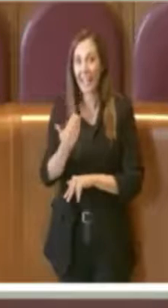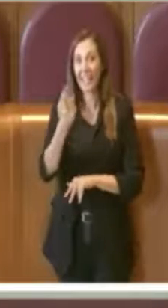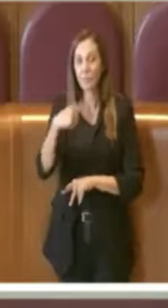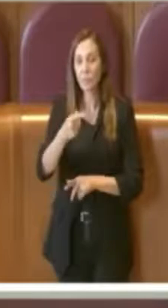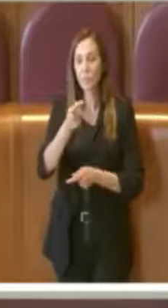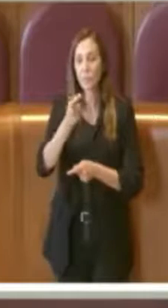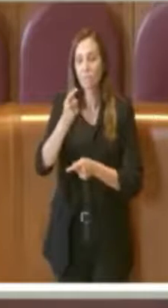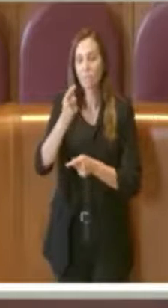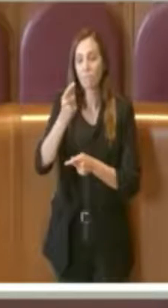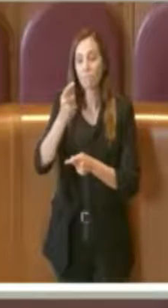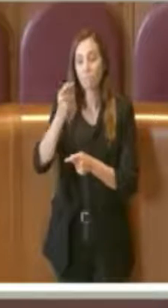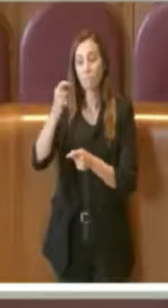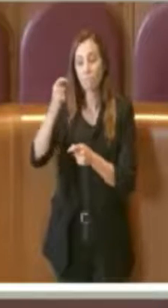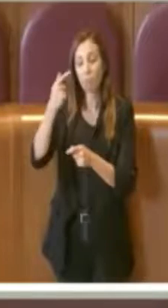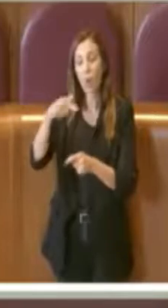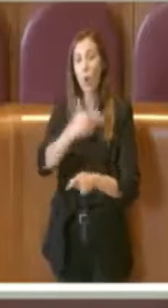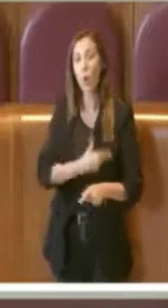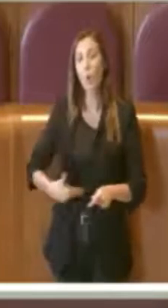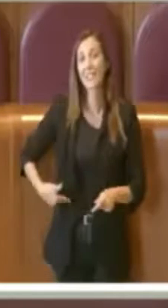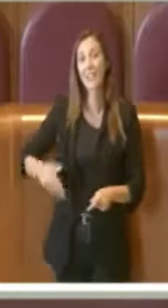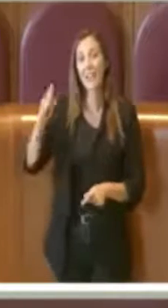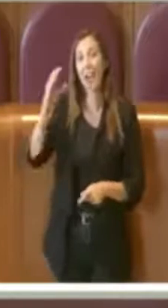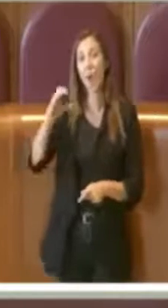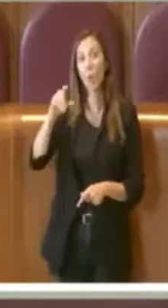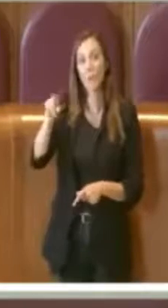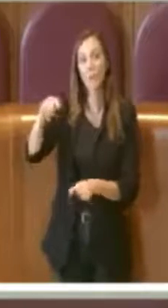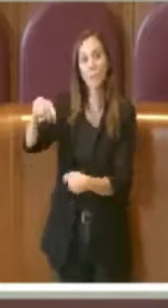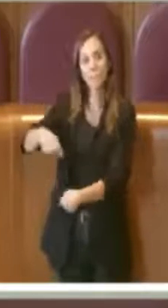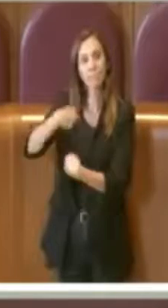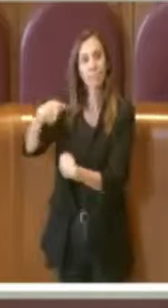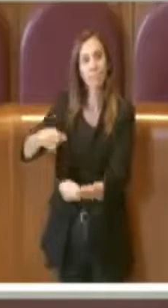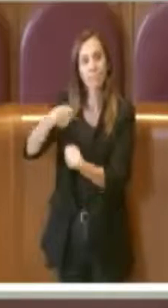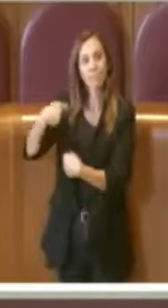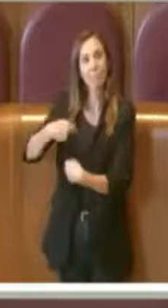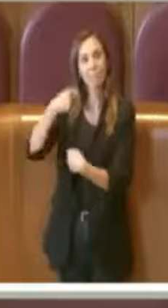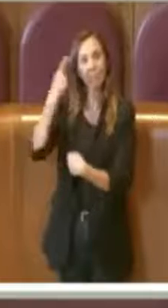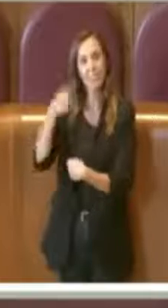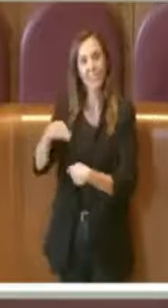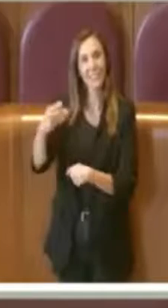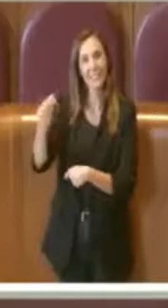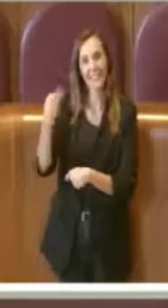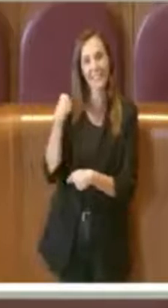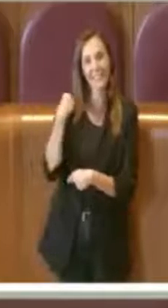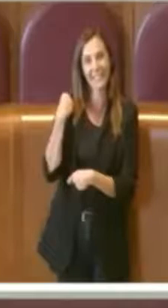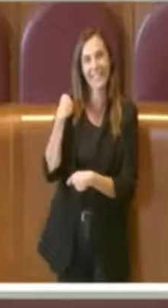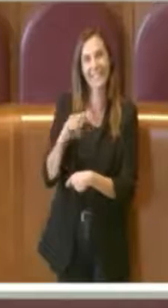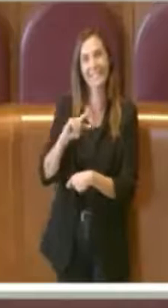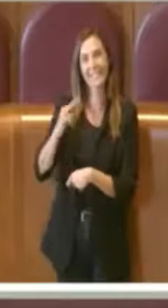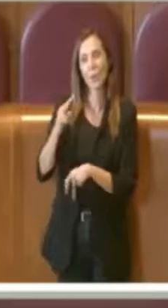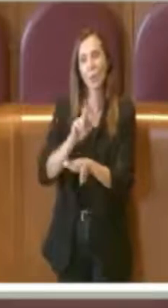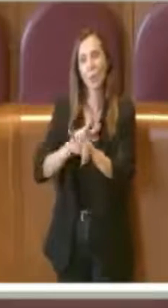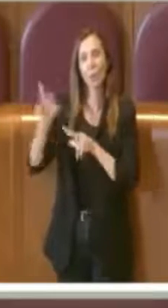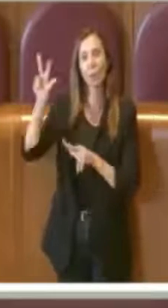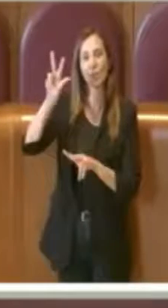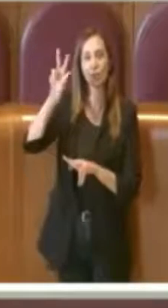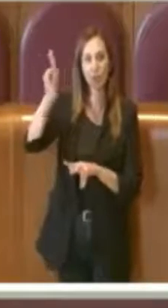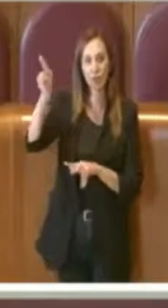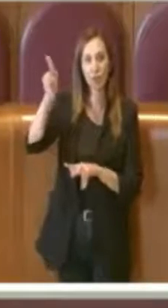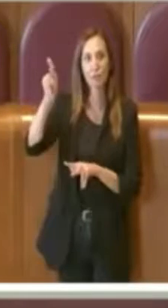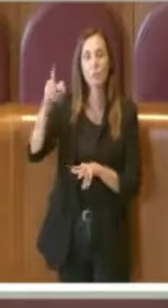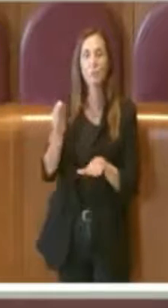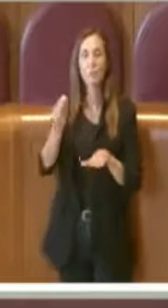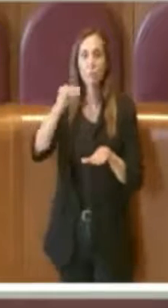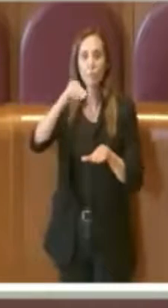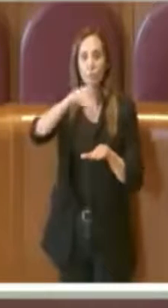sollecitazione del Consigliere Corsetti in base anche alle richieste del secondo Municipio è stato